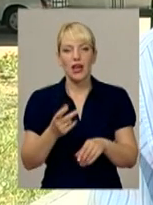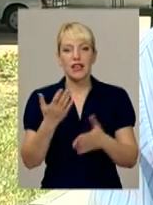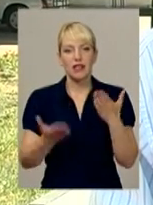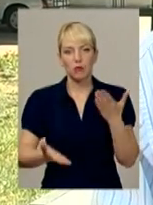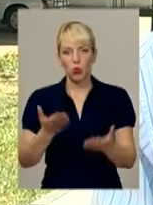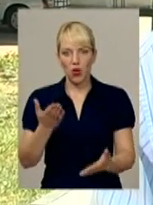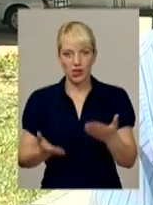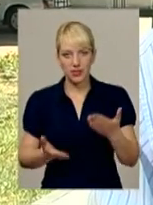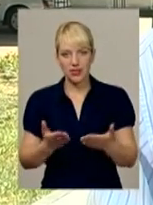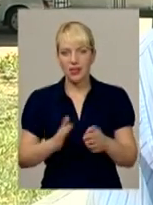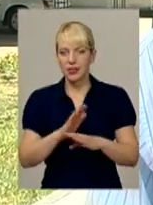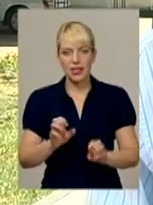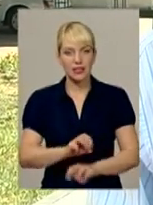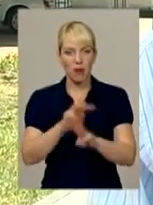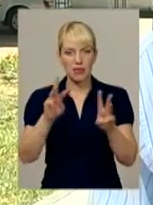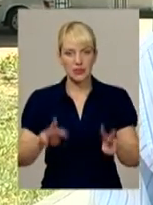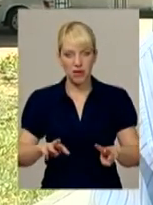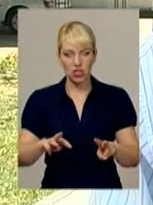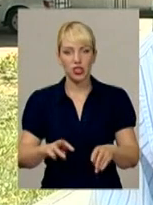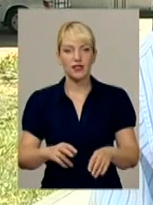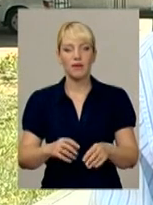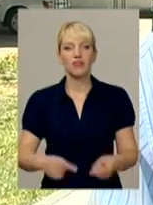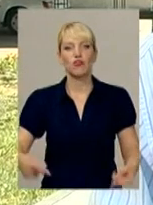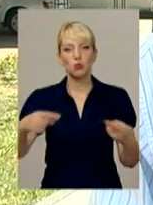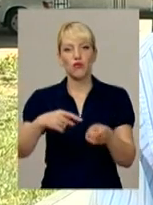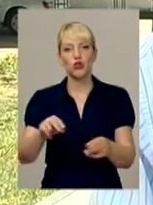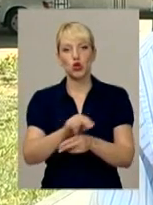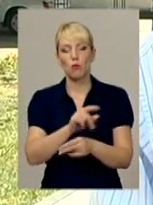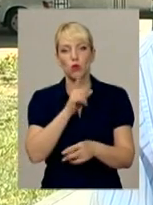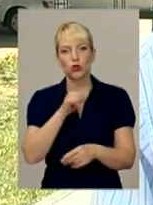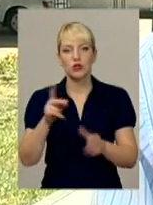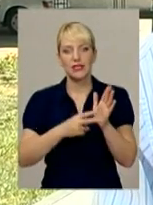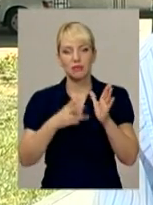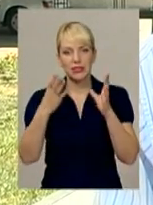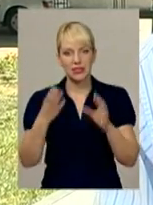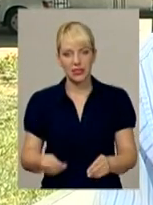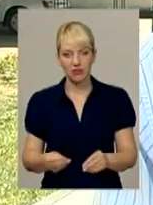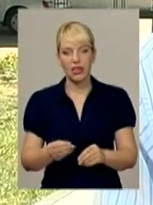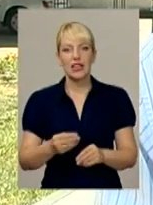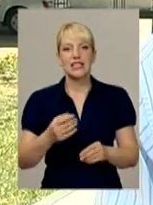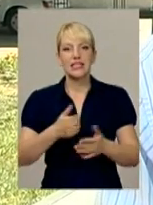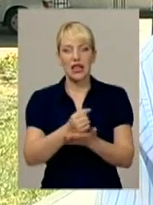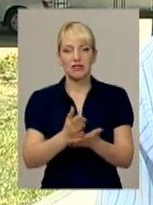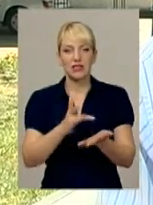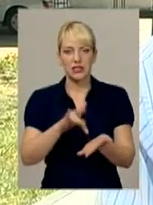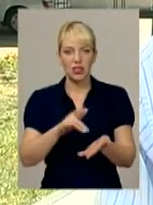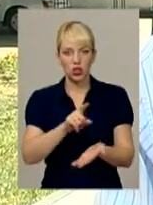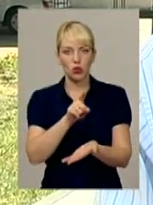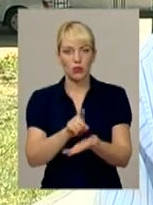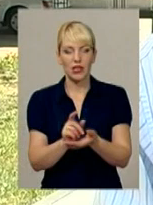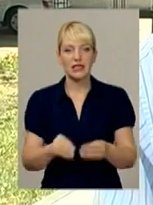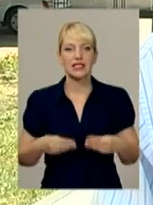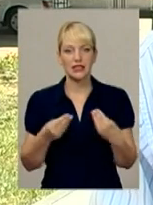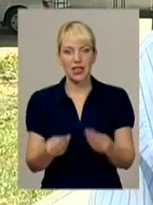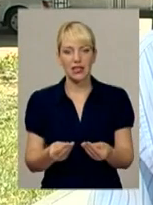незабезпечення відповідного ремонту протягом семи днів сервісні центри зобов'язані надати